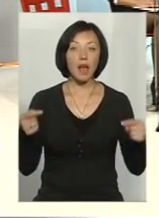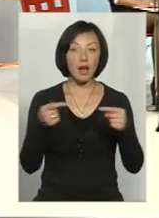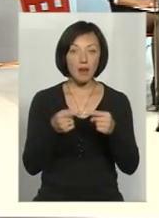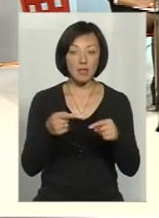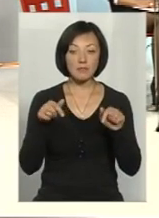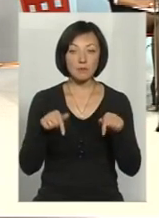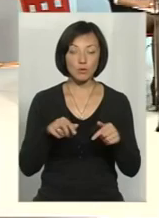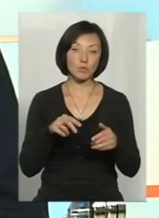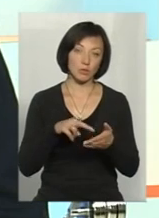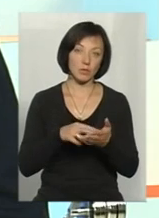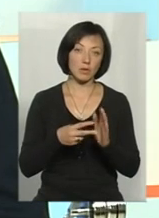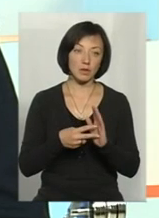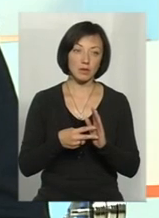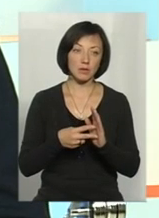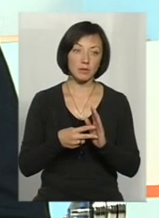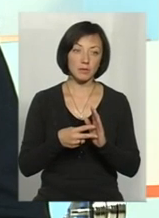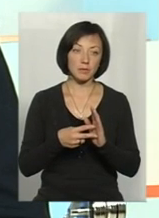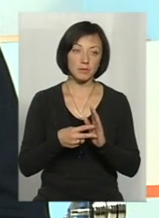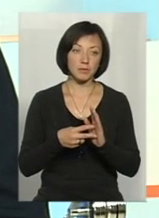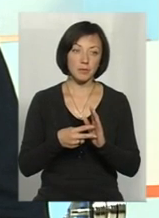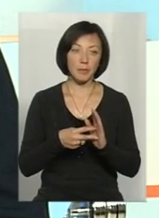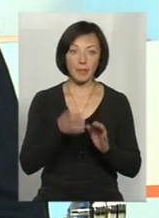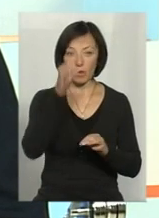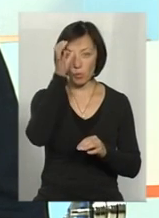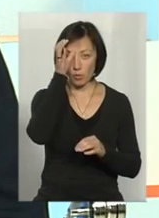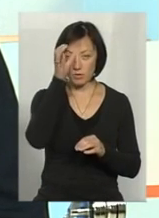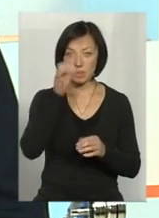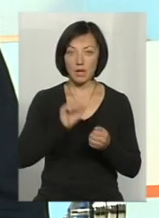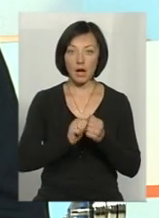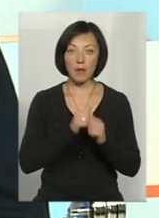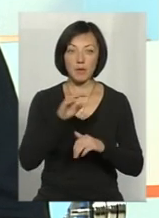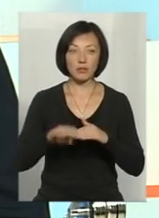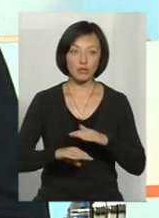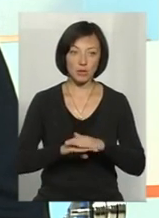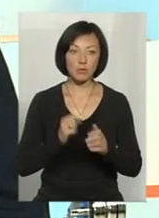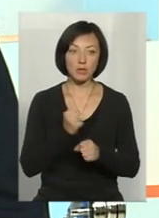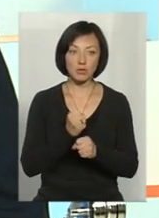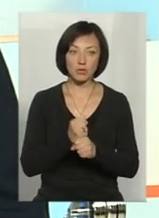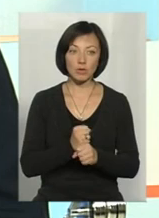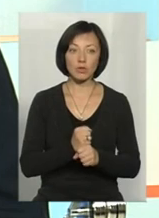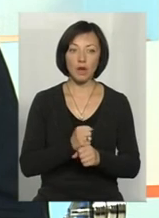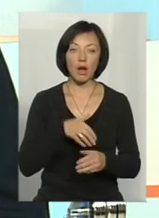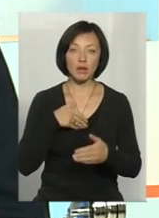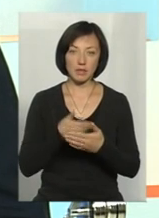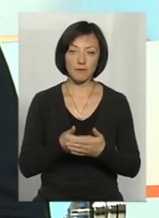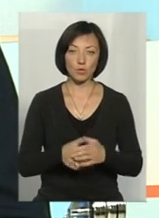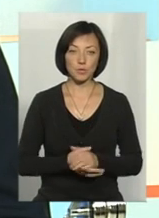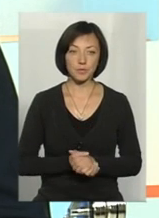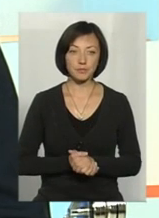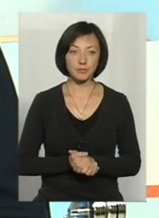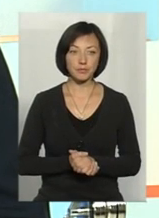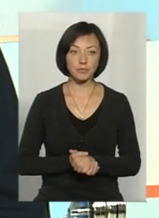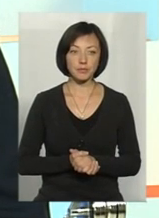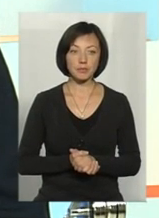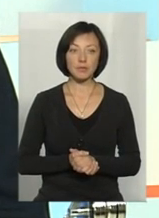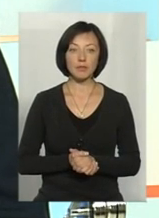в цьому плані науковці-кам'янчани, вони працювали достатньо активно. В